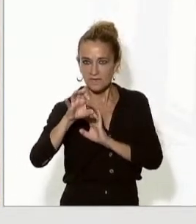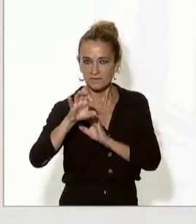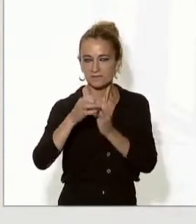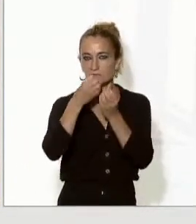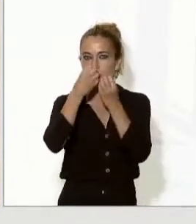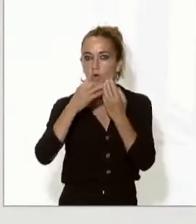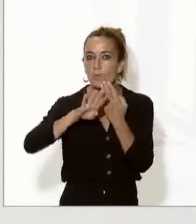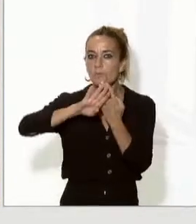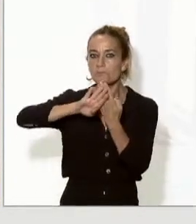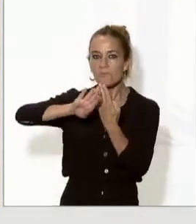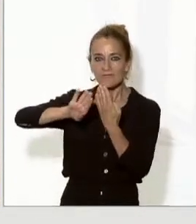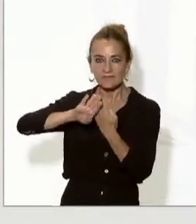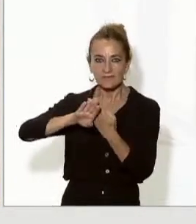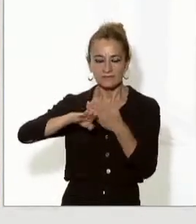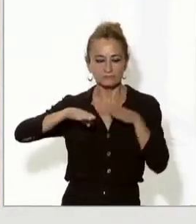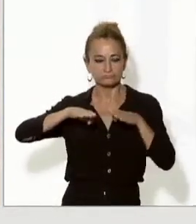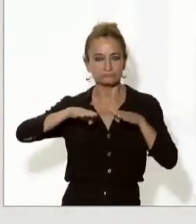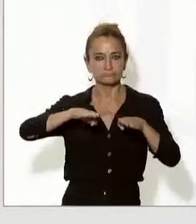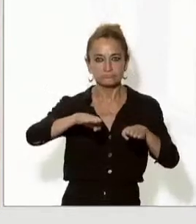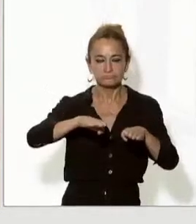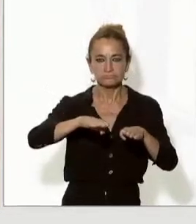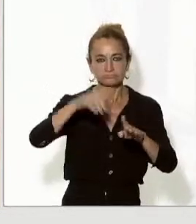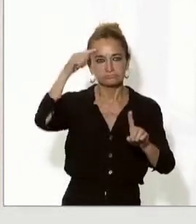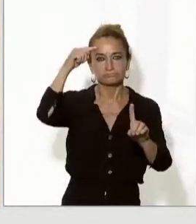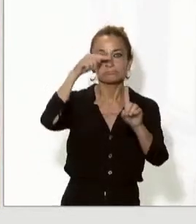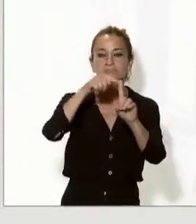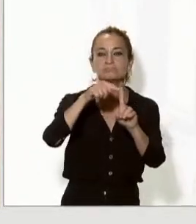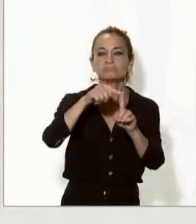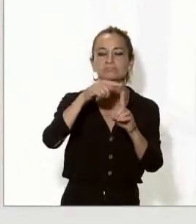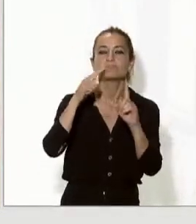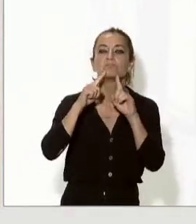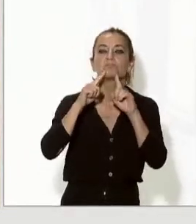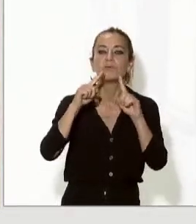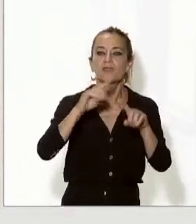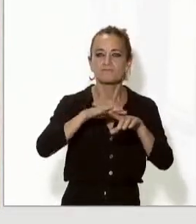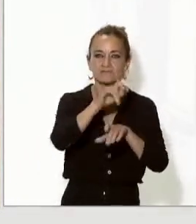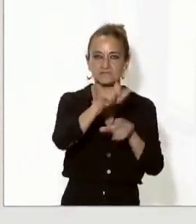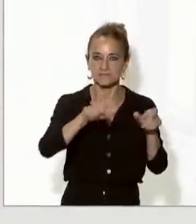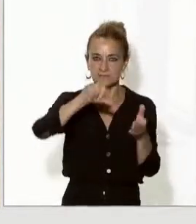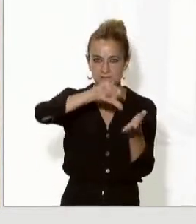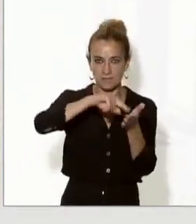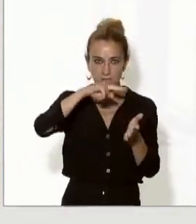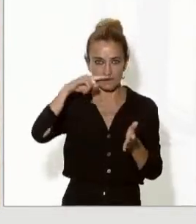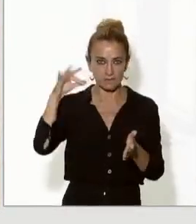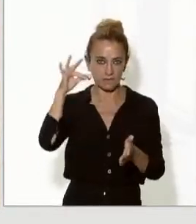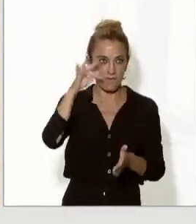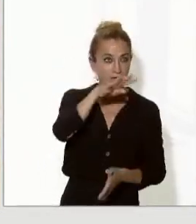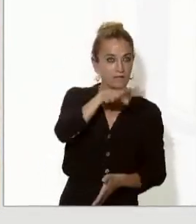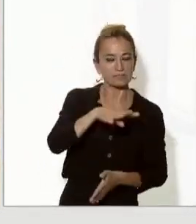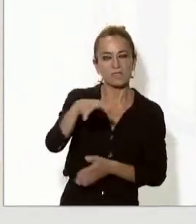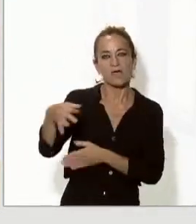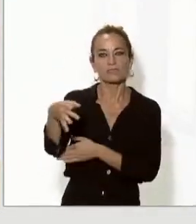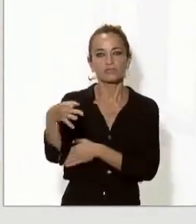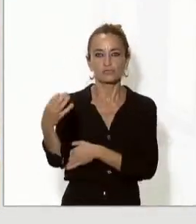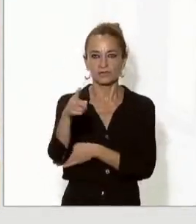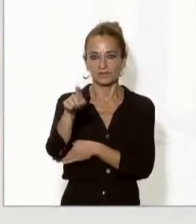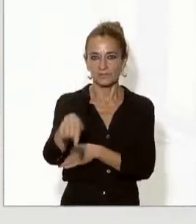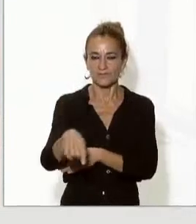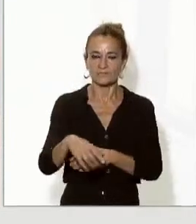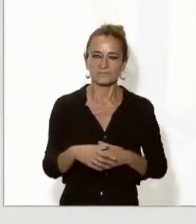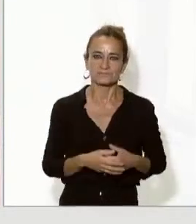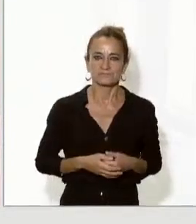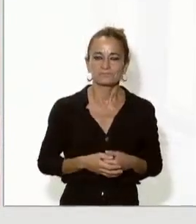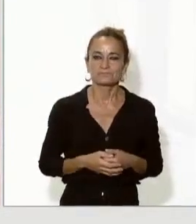bon veïnatge en definitiva en benefici dels ciutadans i les ciutadanes tant de Catalunya com d'Andorra i particularment també d